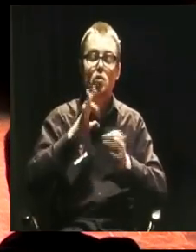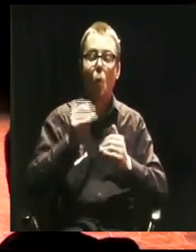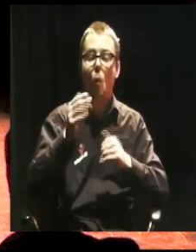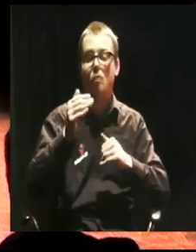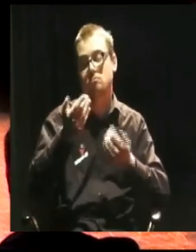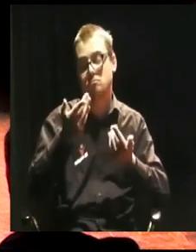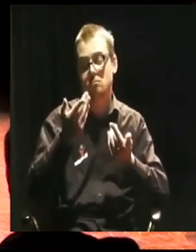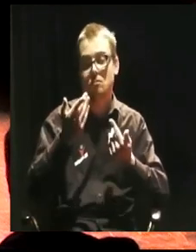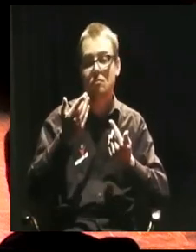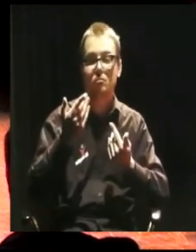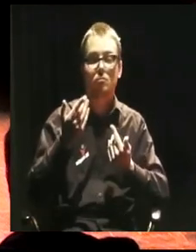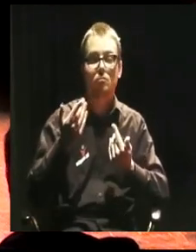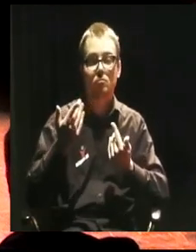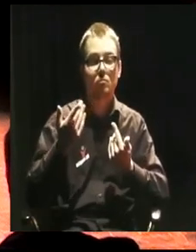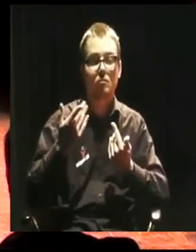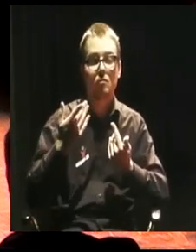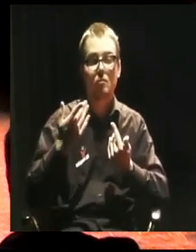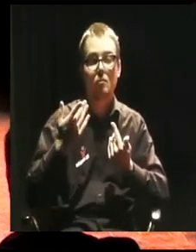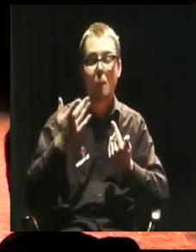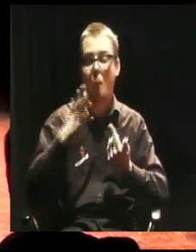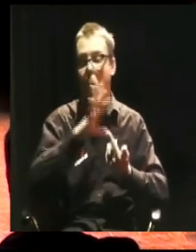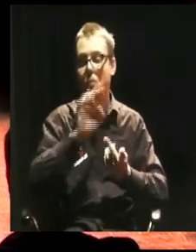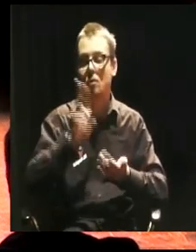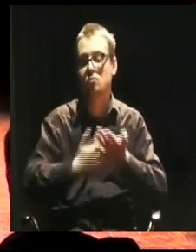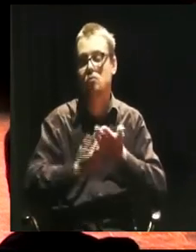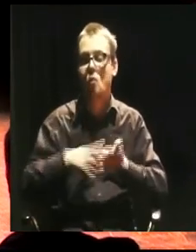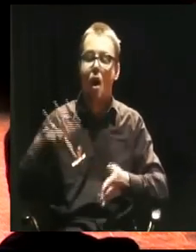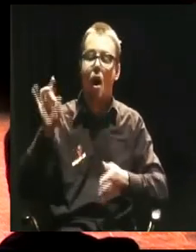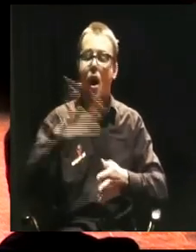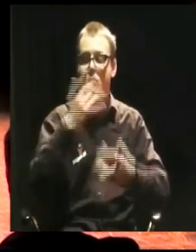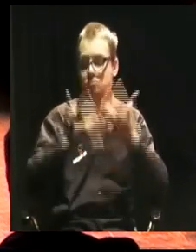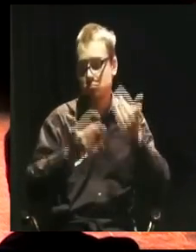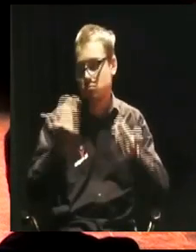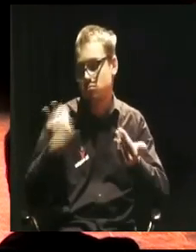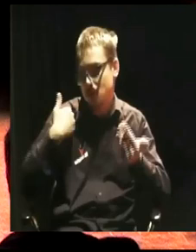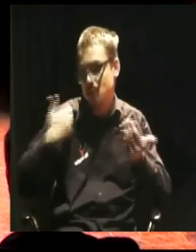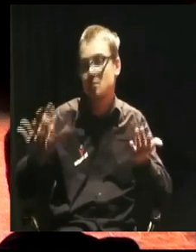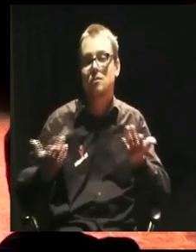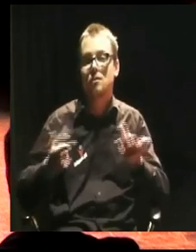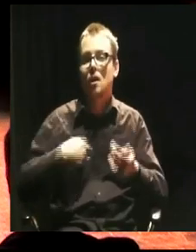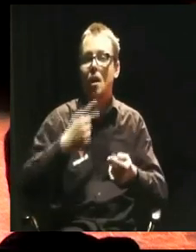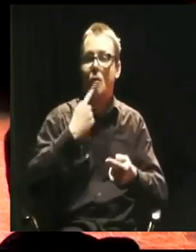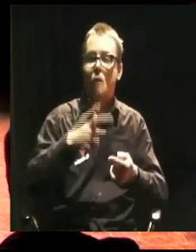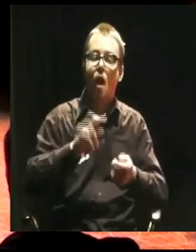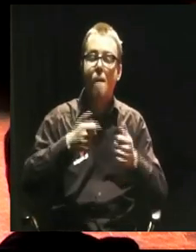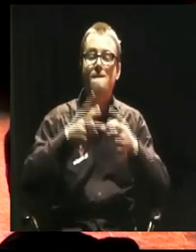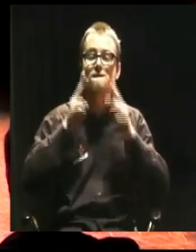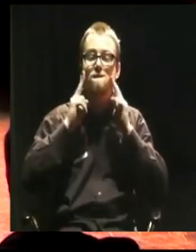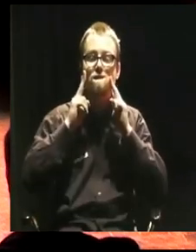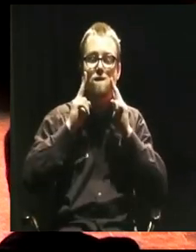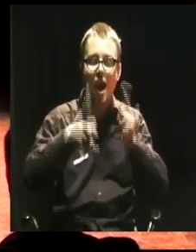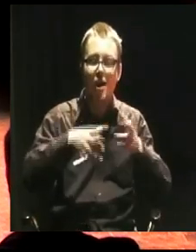kreatywne wpajanie ludziom historii. I tutaj nie mówię o tym, żeby wtłaczać ludziom fakty, tylko